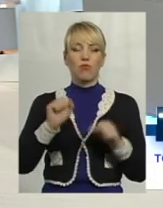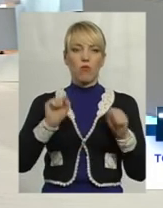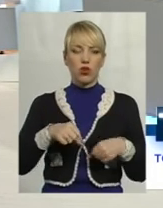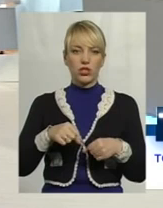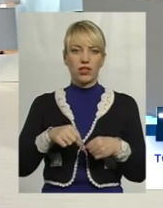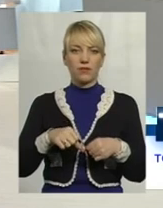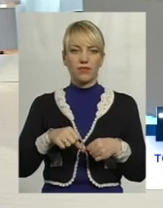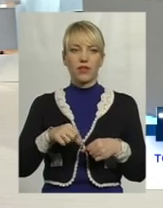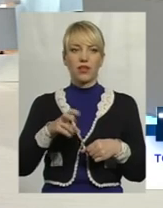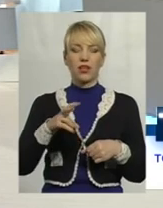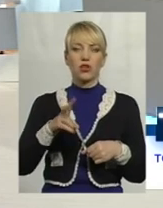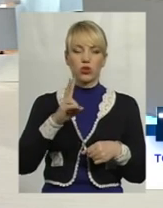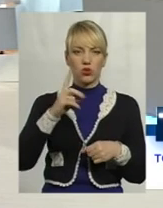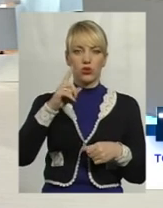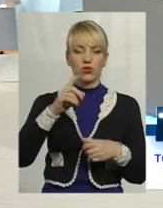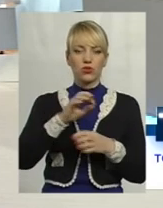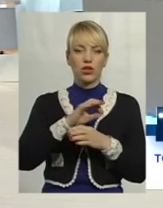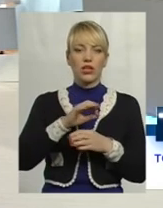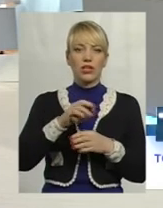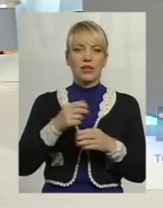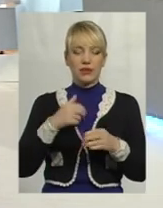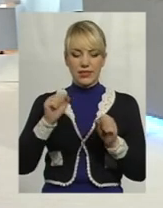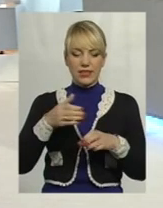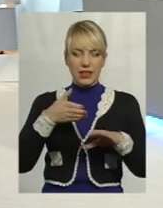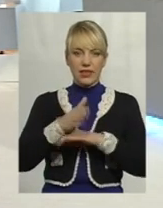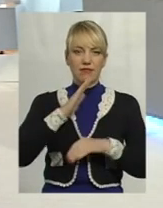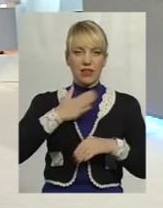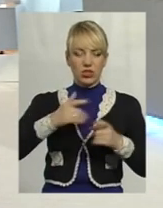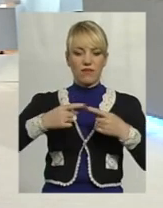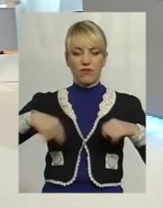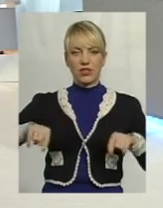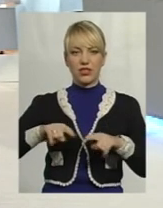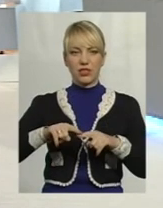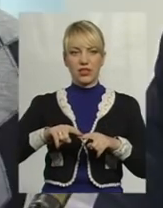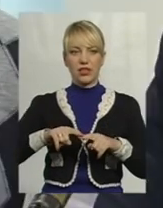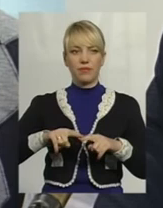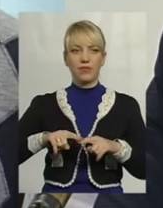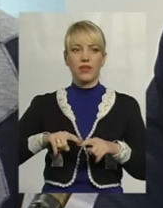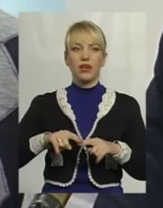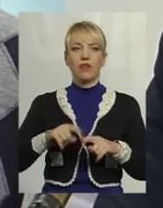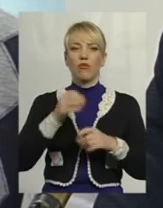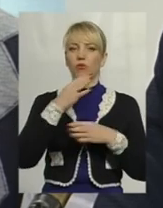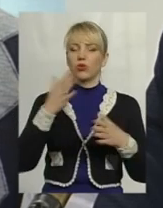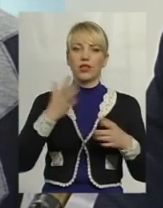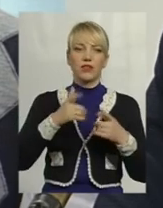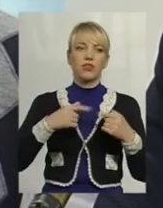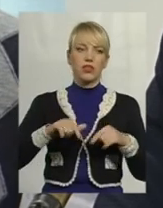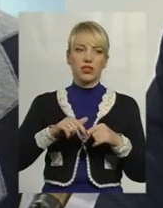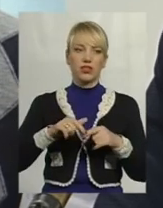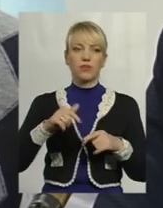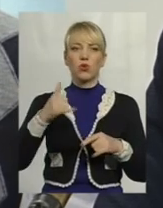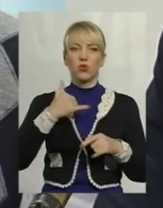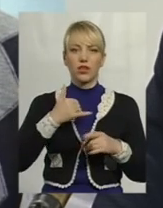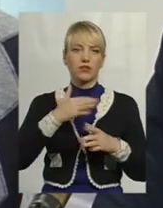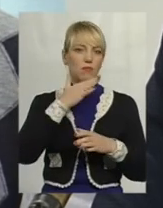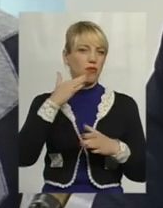із комп'ютерною технікою, зайти до нас на відділення. У будь-яке відділення мережа до нас, скажімо так, досить